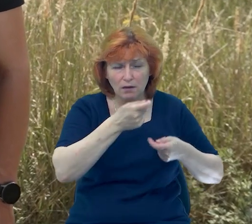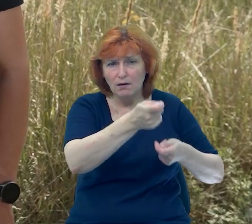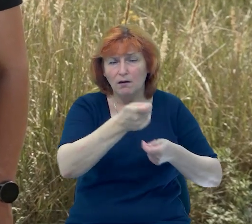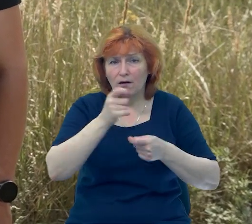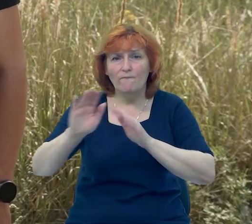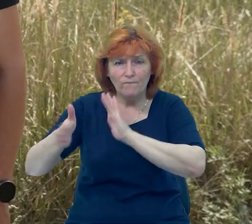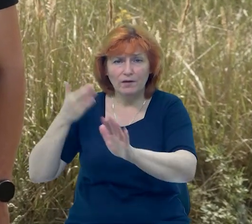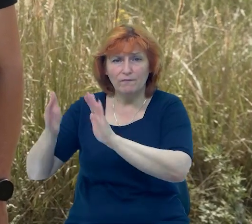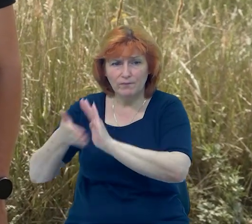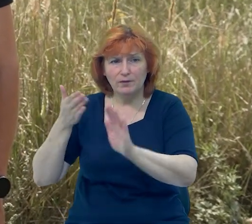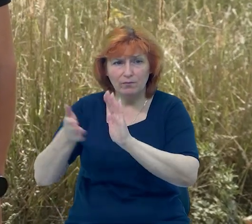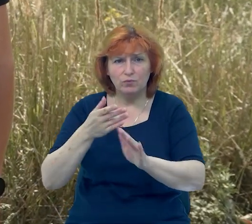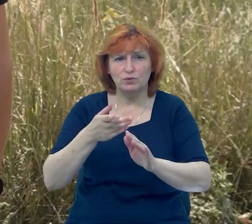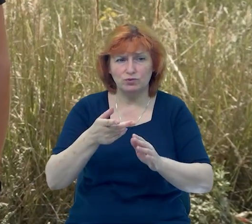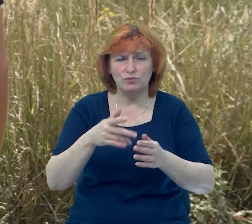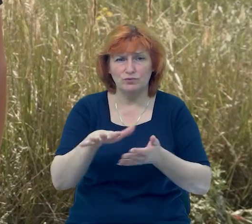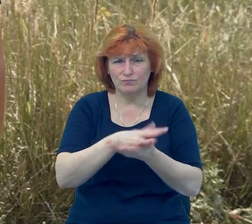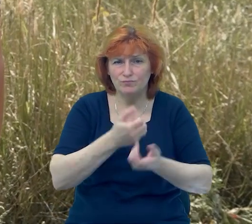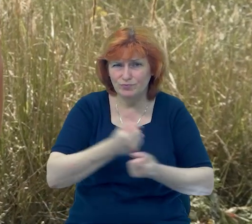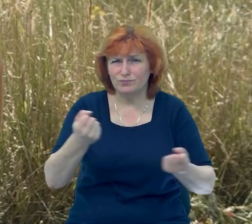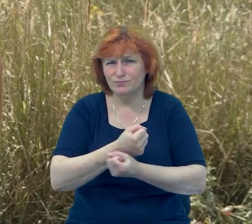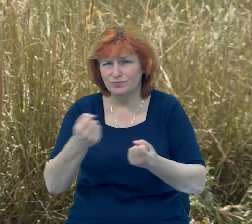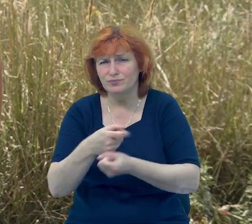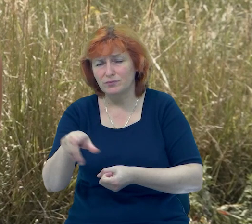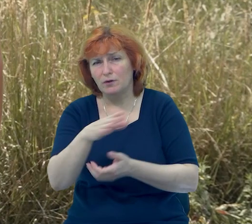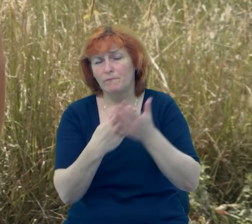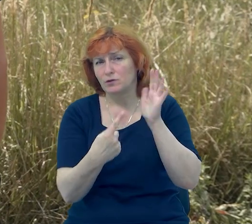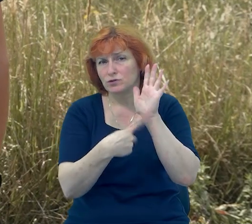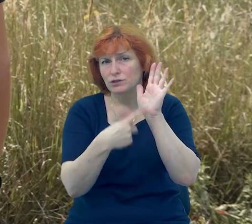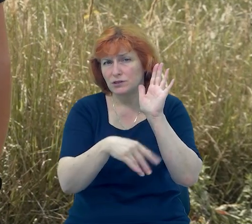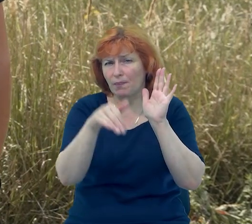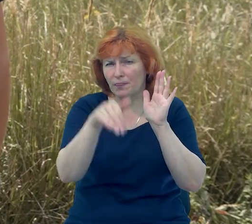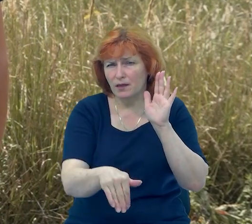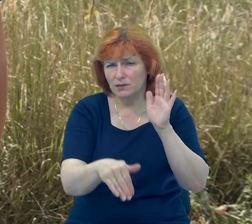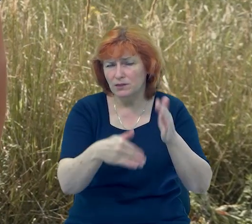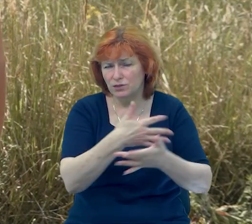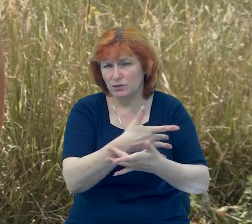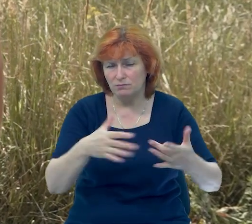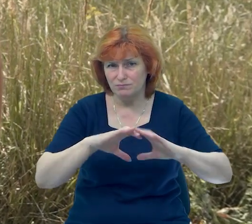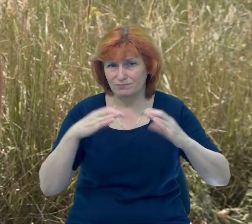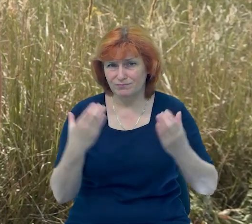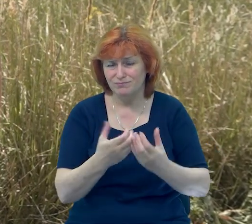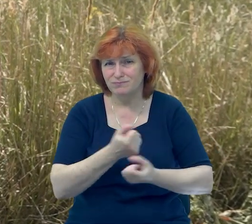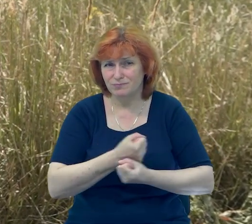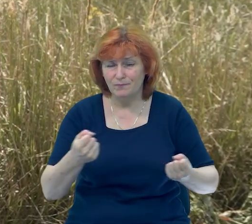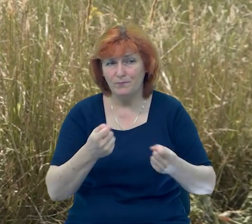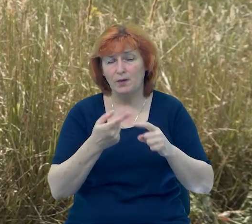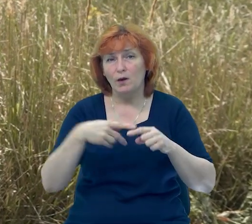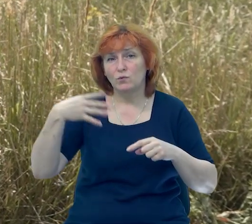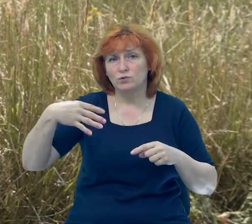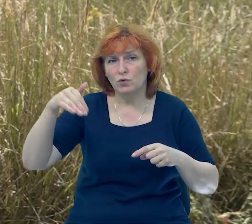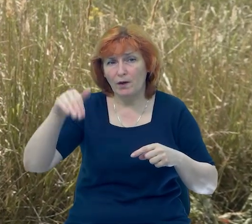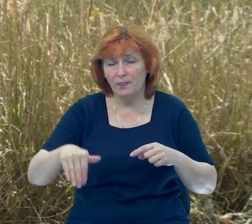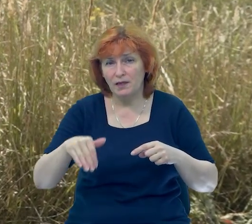знищено більше 60 тисяч вихонебезпечних предметів, розміновано більше 40 тисяч